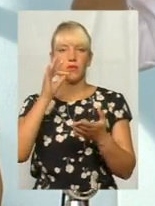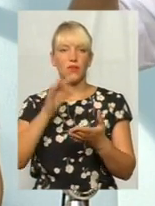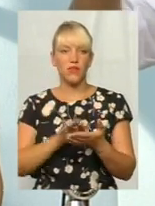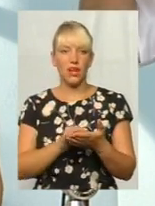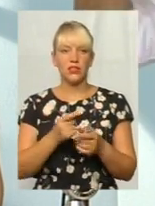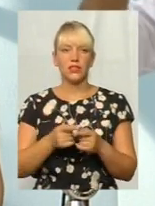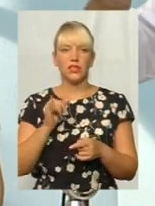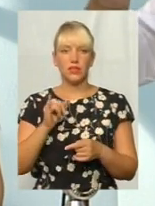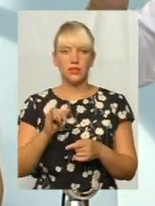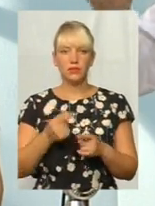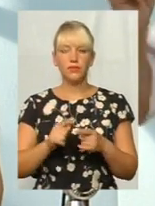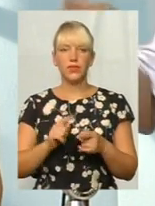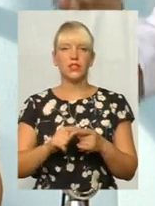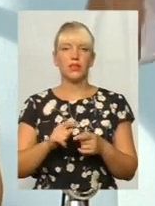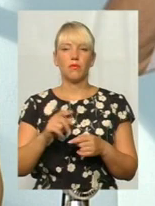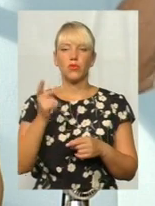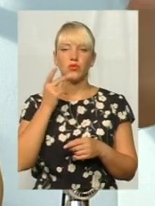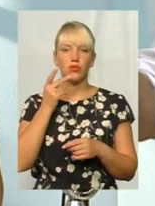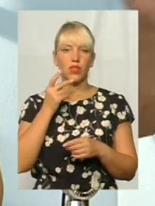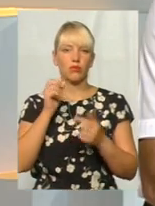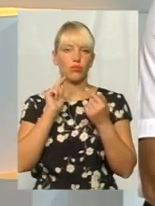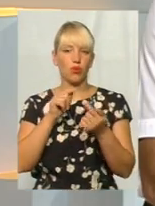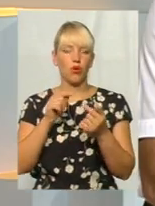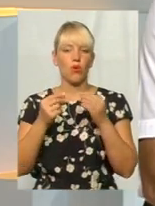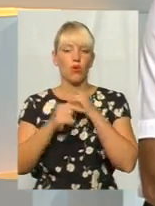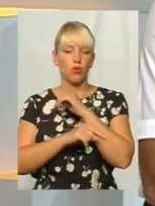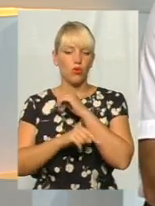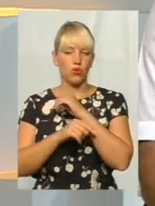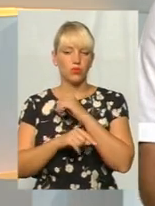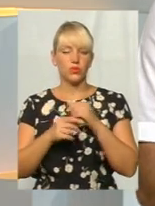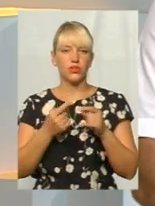меч корупції над ними, над кожним, повинен платити відповідно.